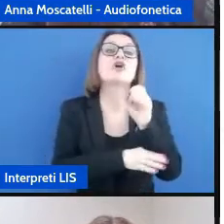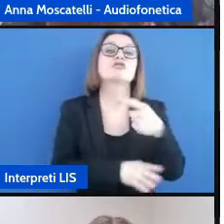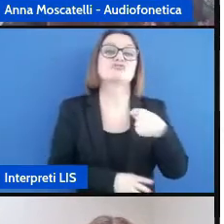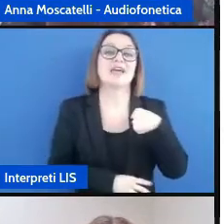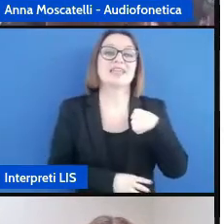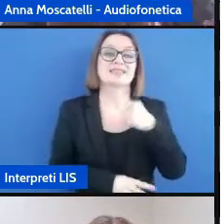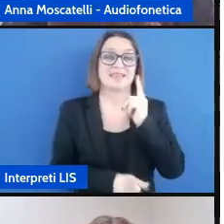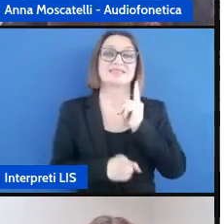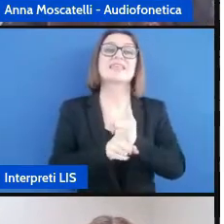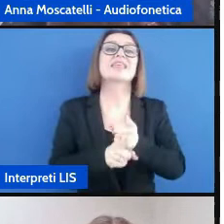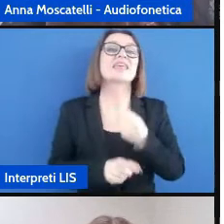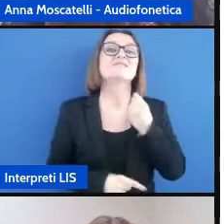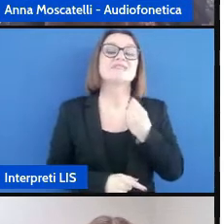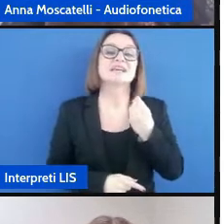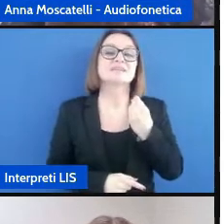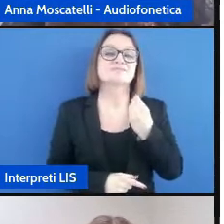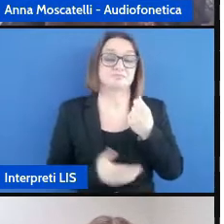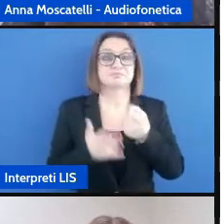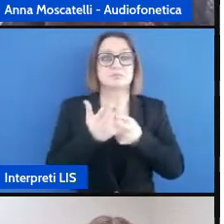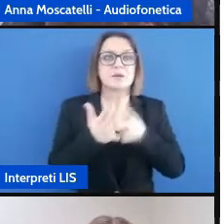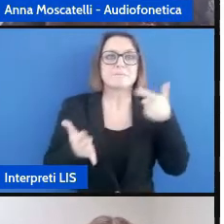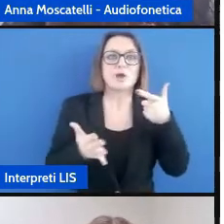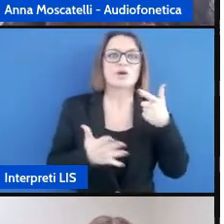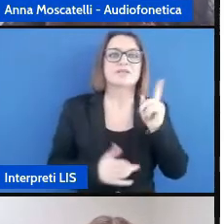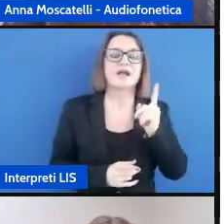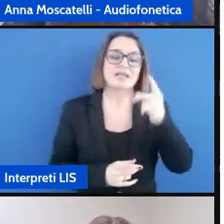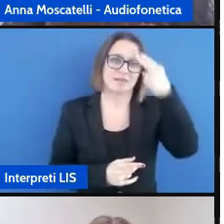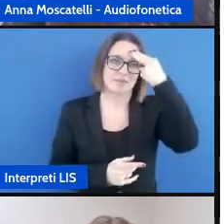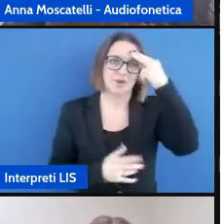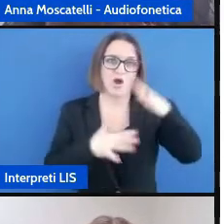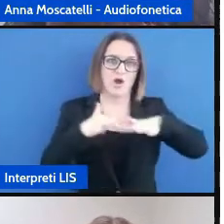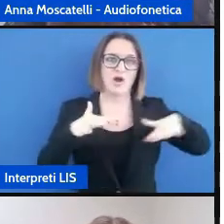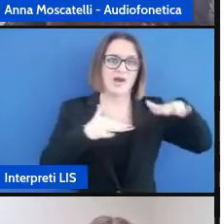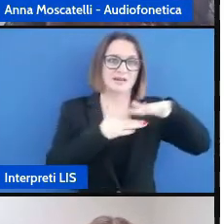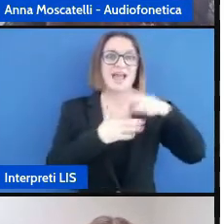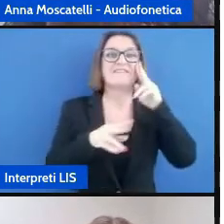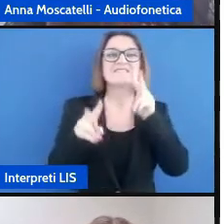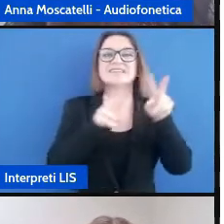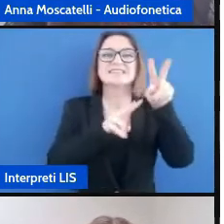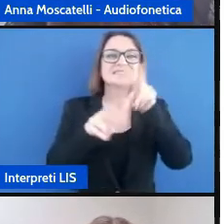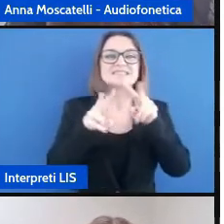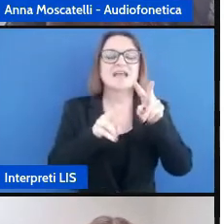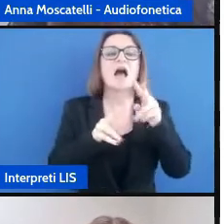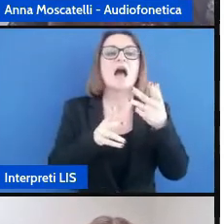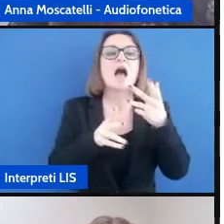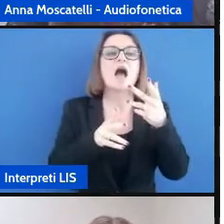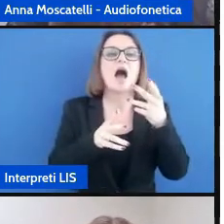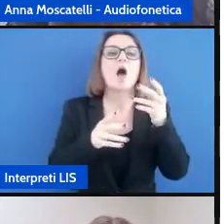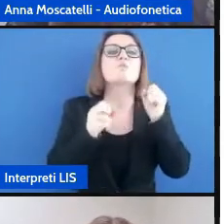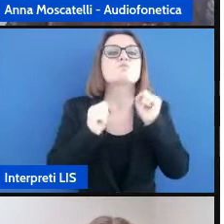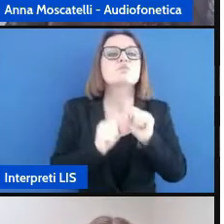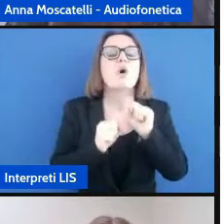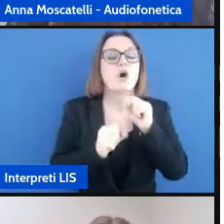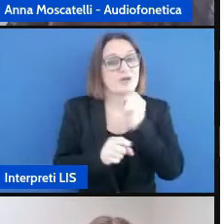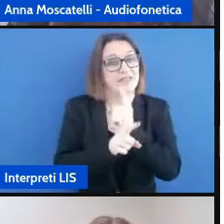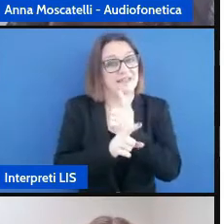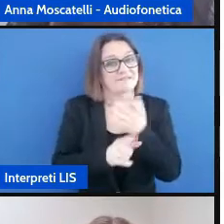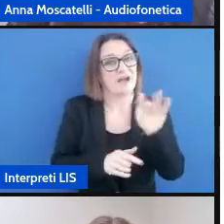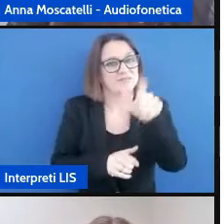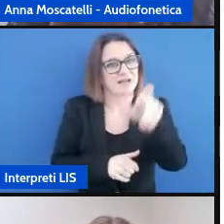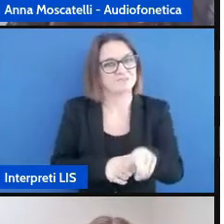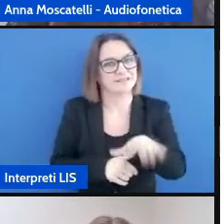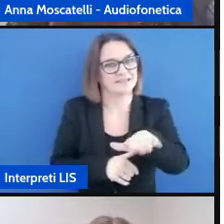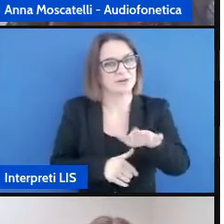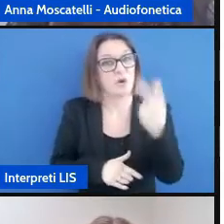è importante che si ricordino questa cosa e a volte sollecitino il bambino a